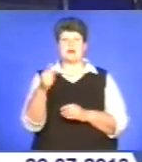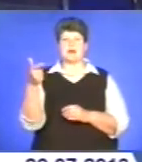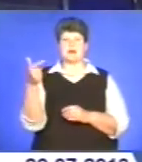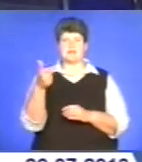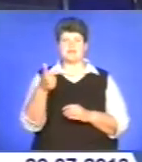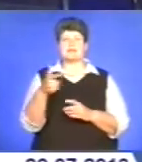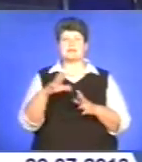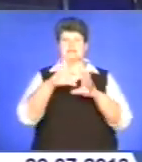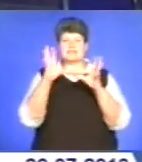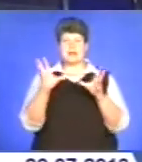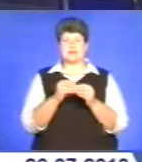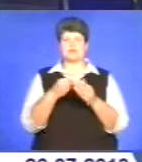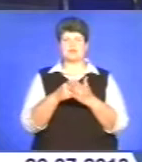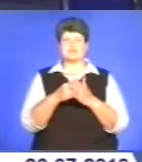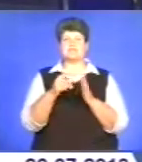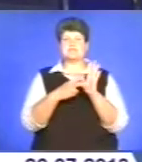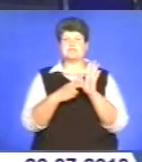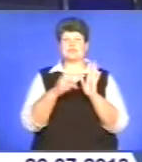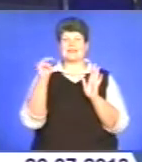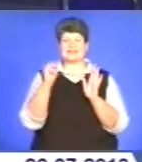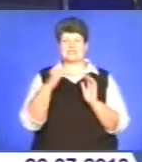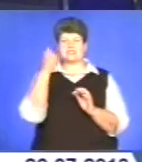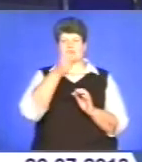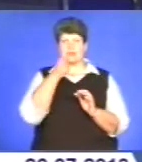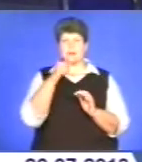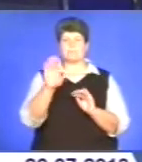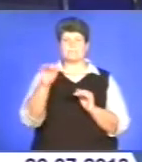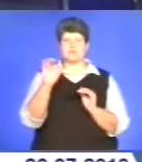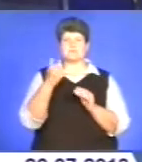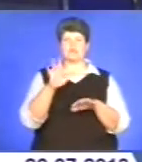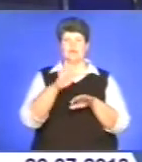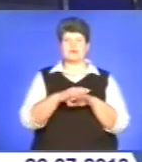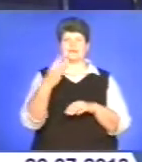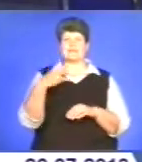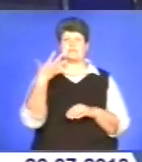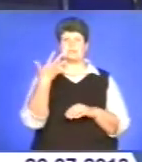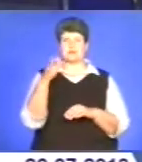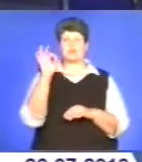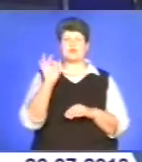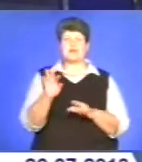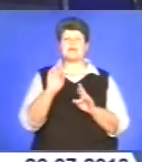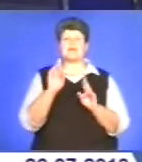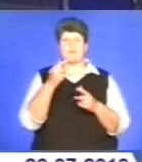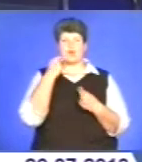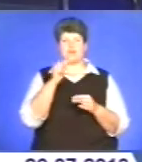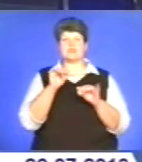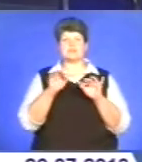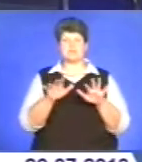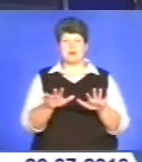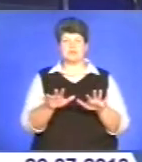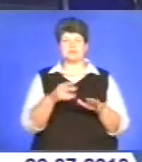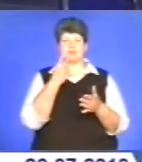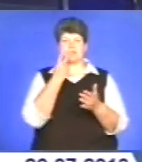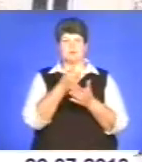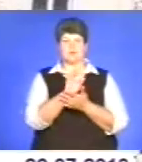міста – 700 тисяч в рік. Позики б від банків – під 35%. Як поліпшити справу, оминаючи перешкоди – дивимось